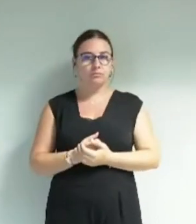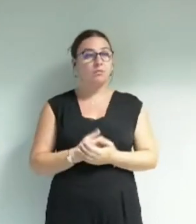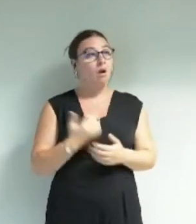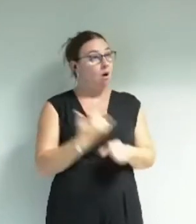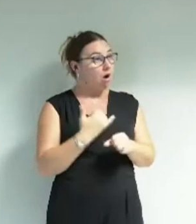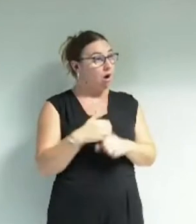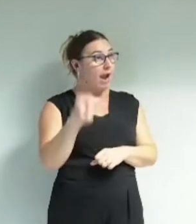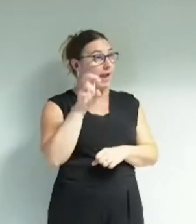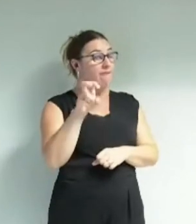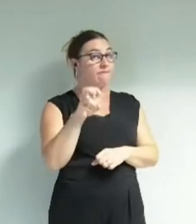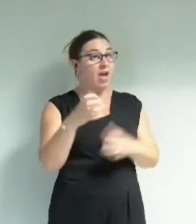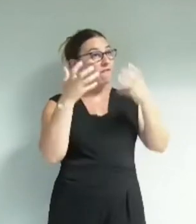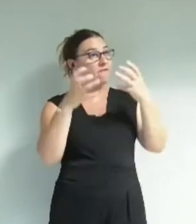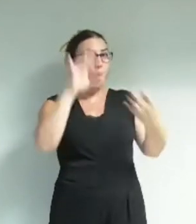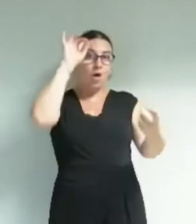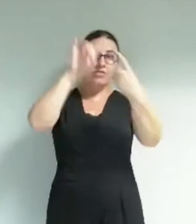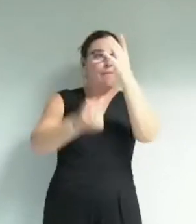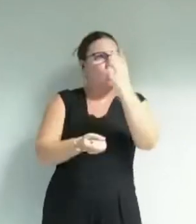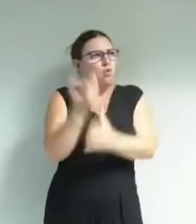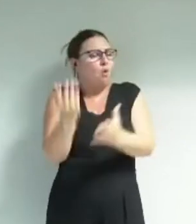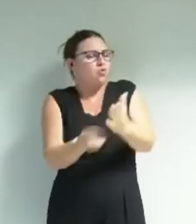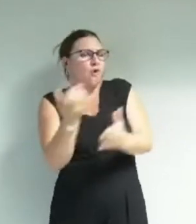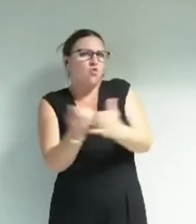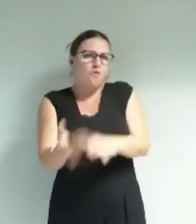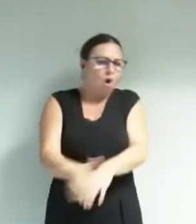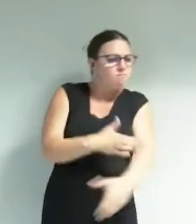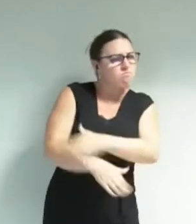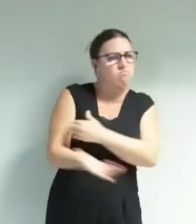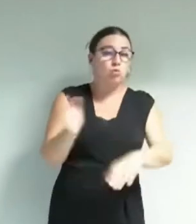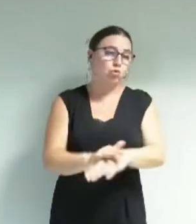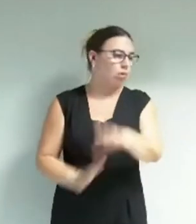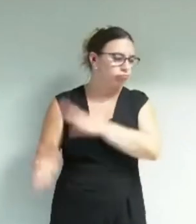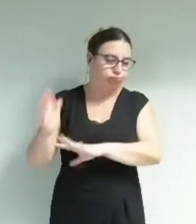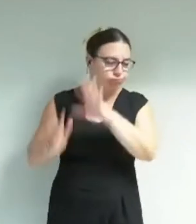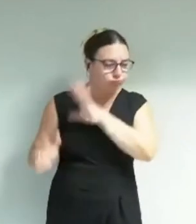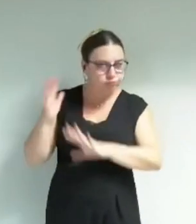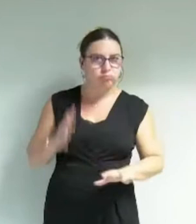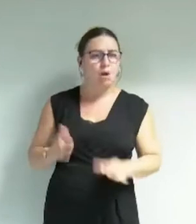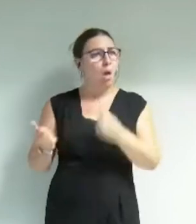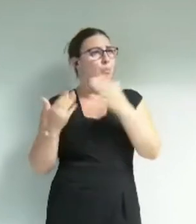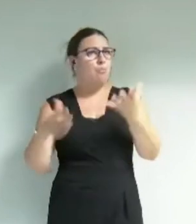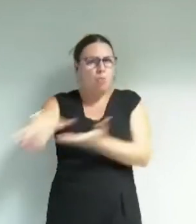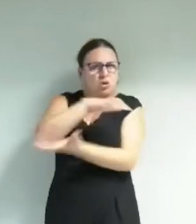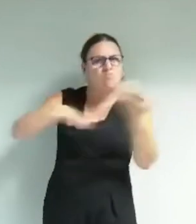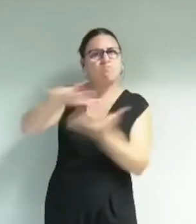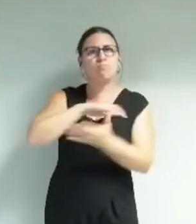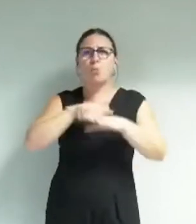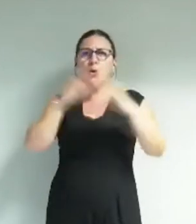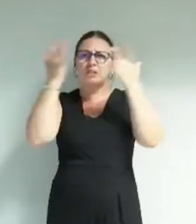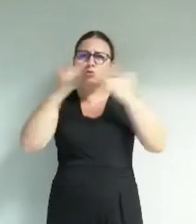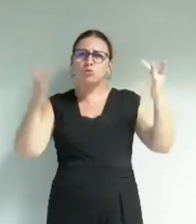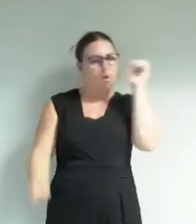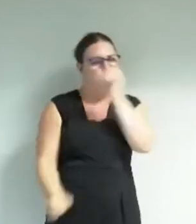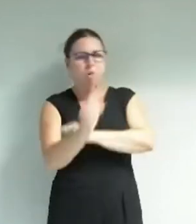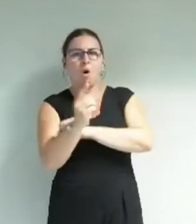prétendent enfourcher des sujets neufs qui sont en fait très anciens et proposent de révolutionner une politique culturelle à